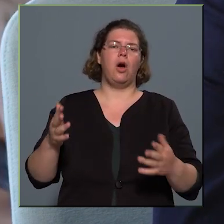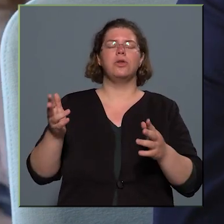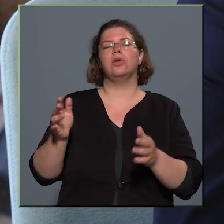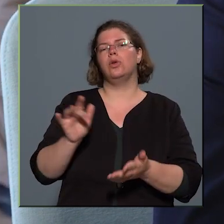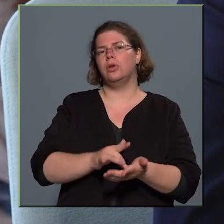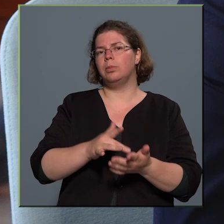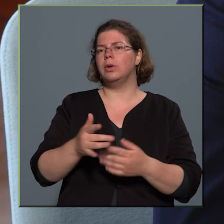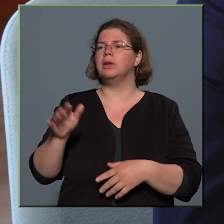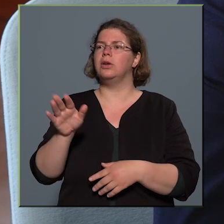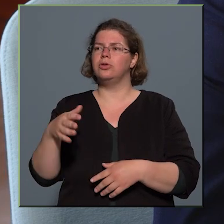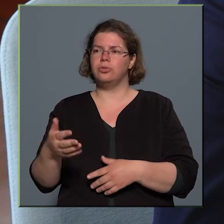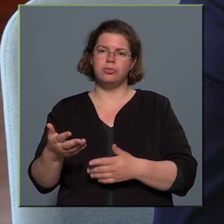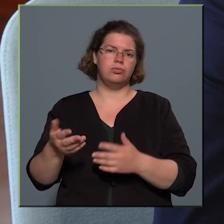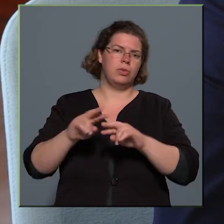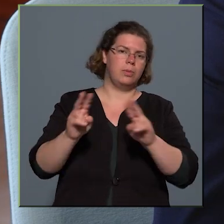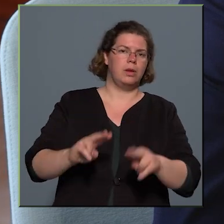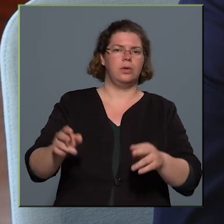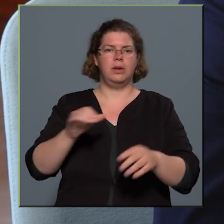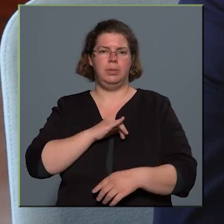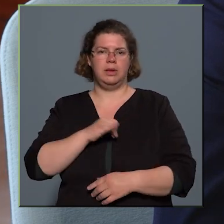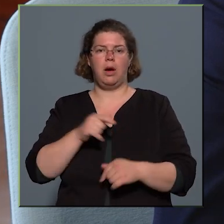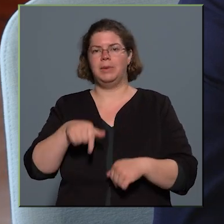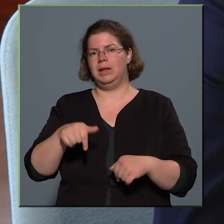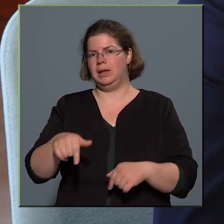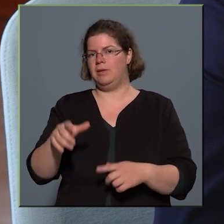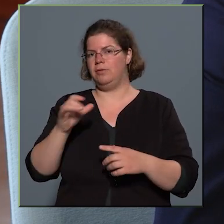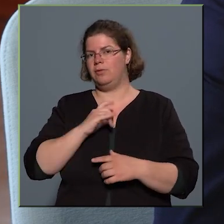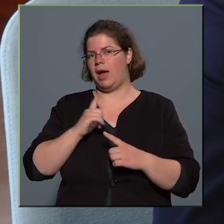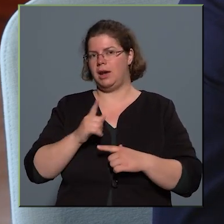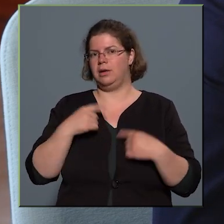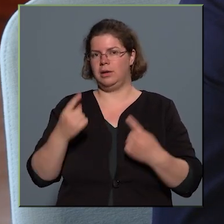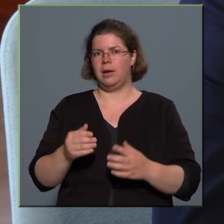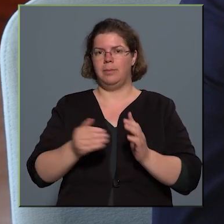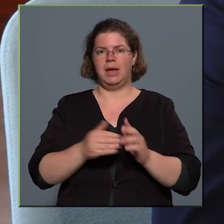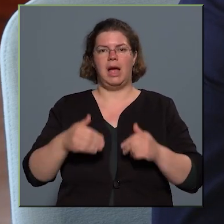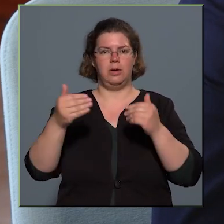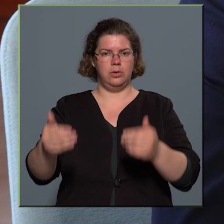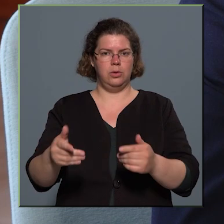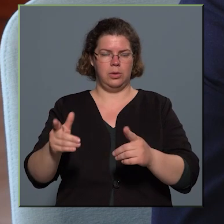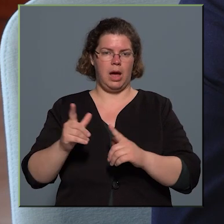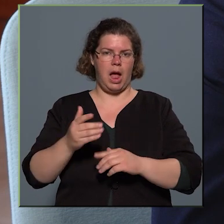biztosítások rendezvények, amelyek idén várnak ránk, ilyen a még előttünk álló